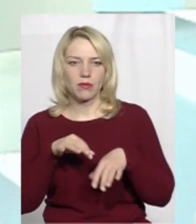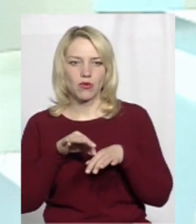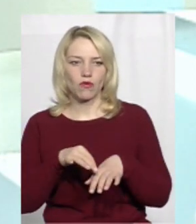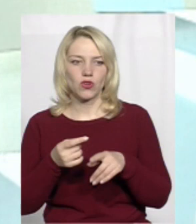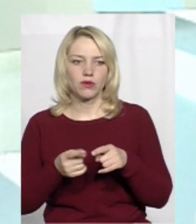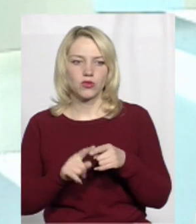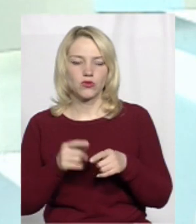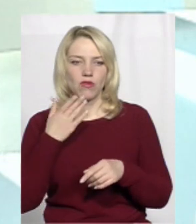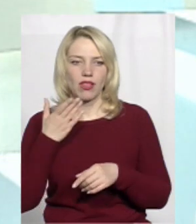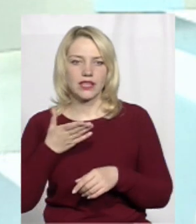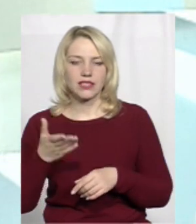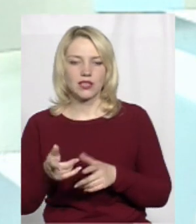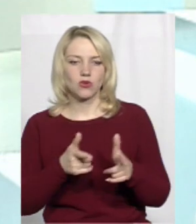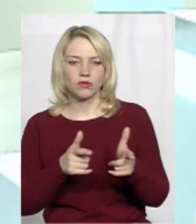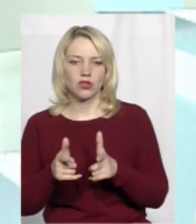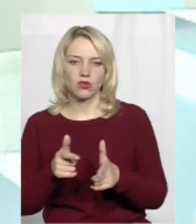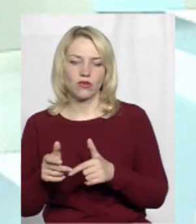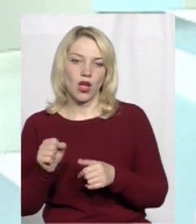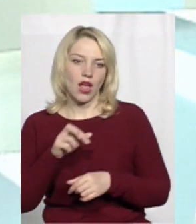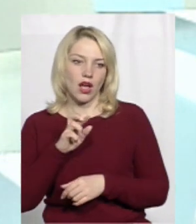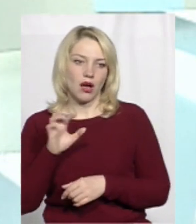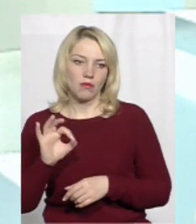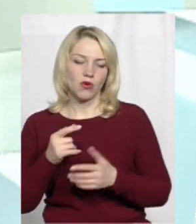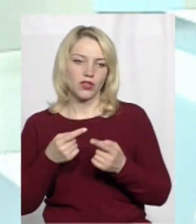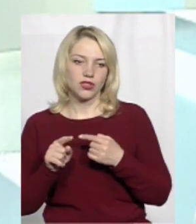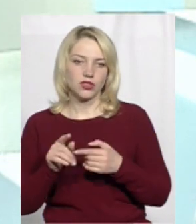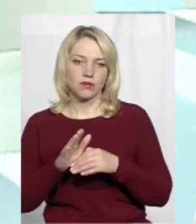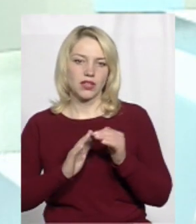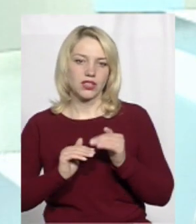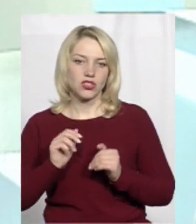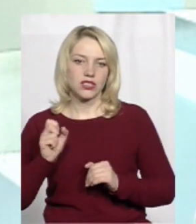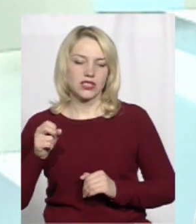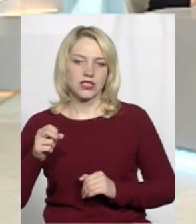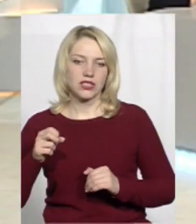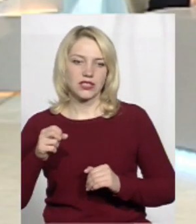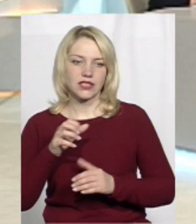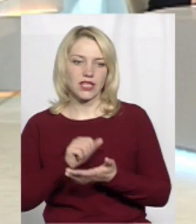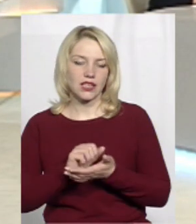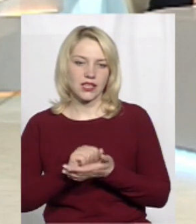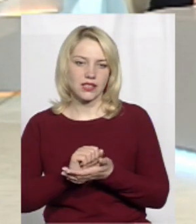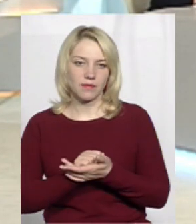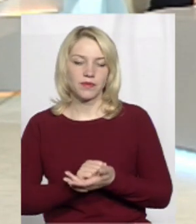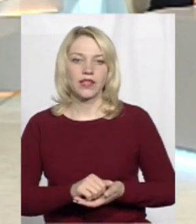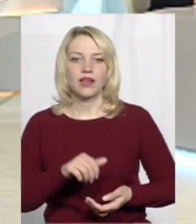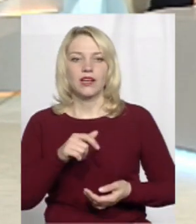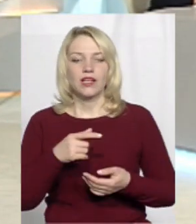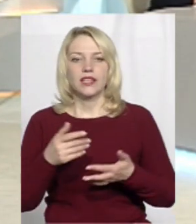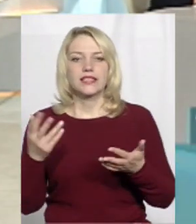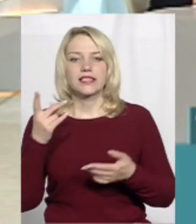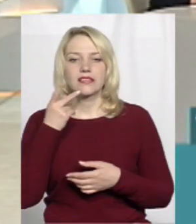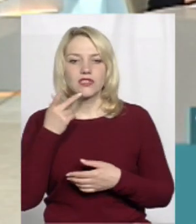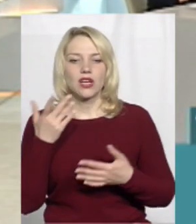відповідно, цю лекційну підготовку або інше практичне заняття. Зазвичай, протягом якого